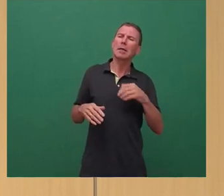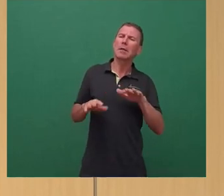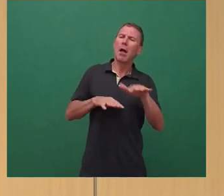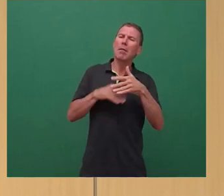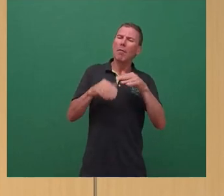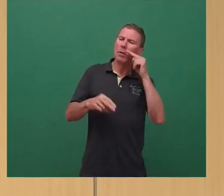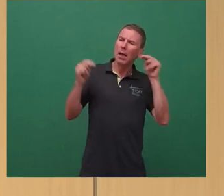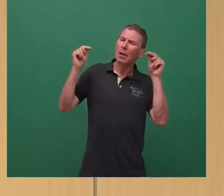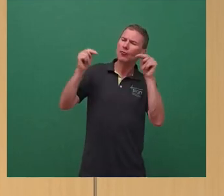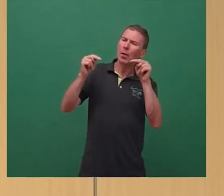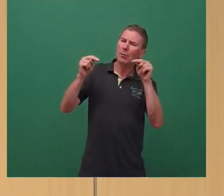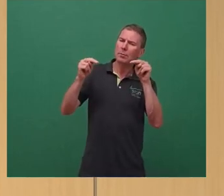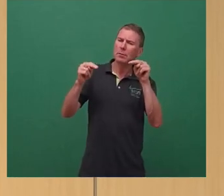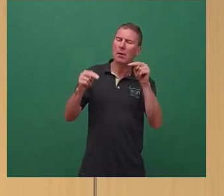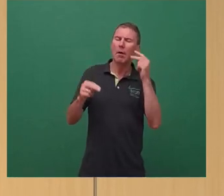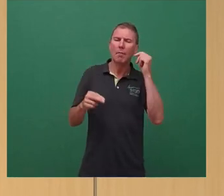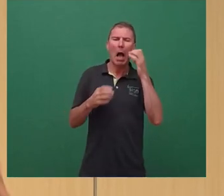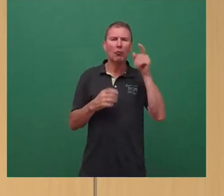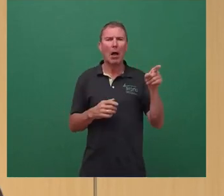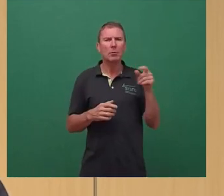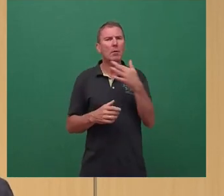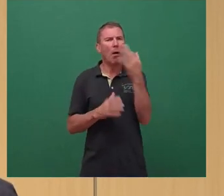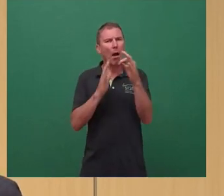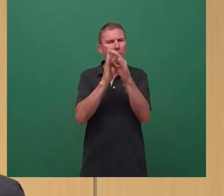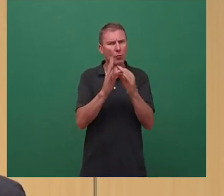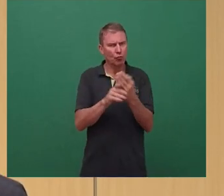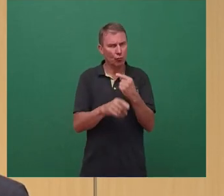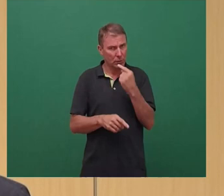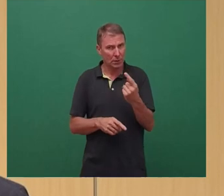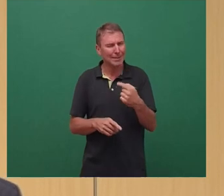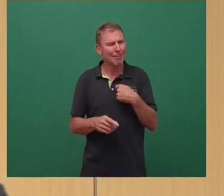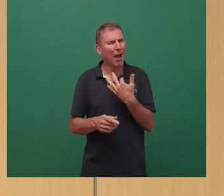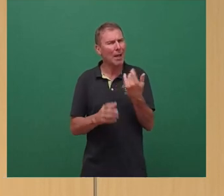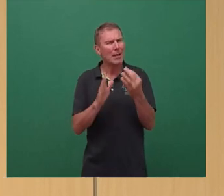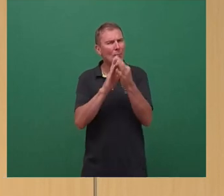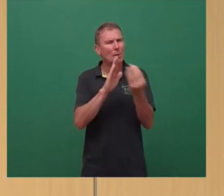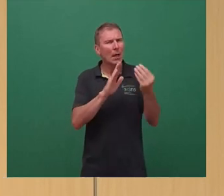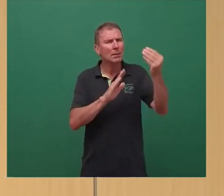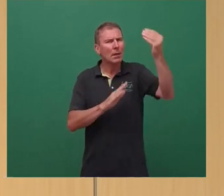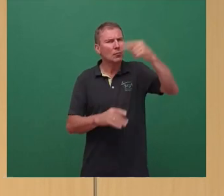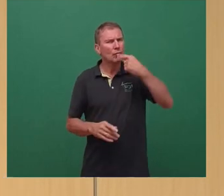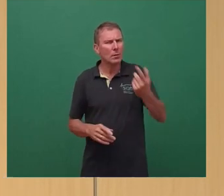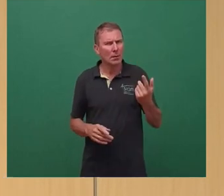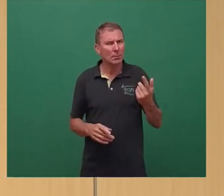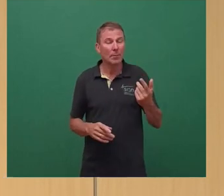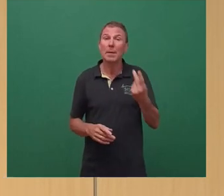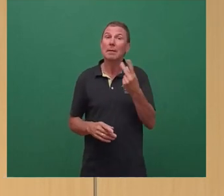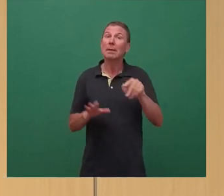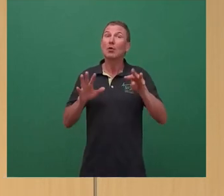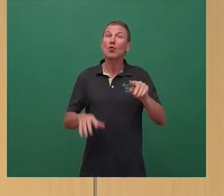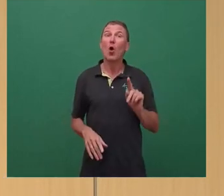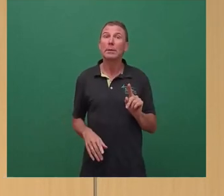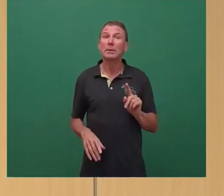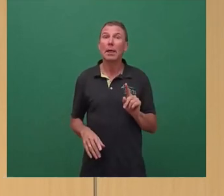Frau Krause ein paar Kennziffern schon erwähnt. Ich würde da gerne noch ein paar weitere hinzufügen. Wir waren 2019 in